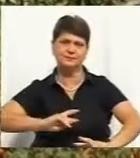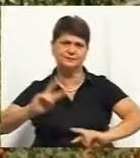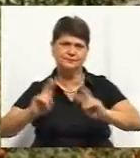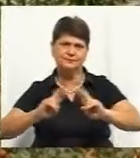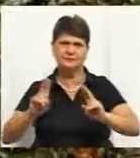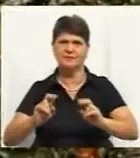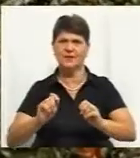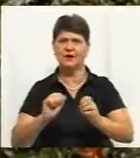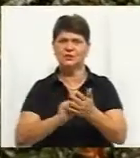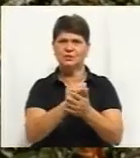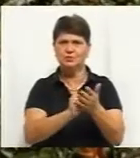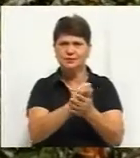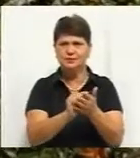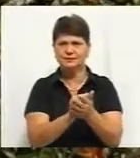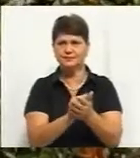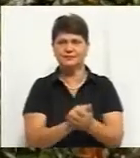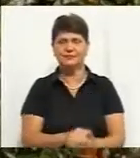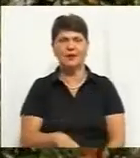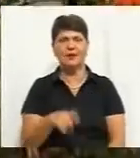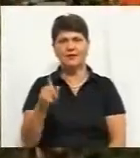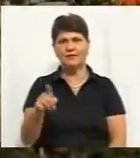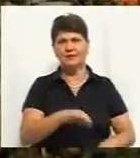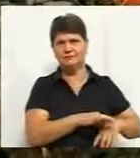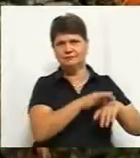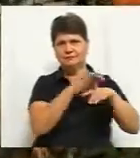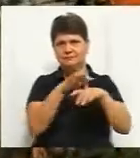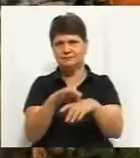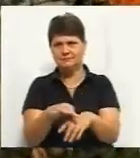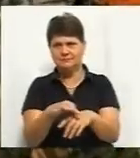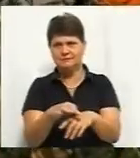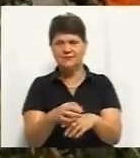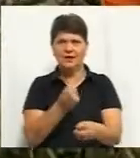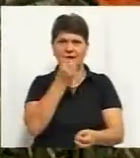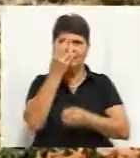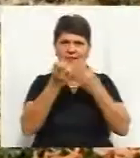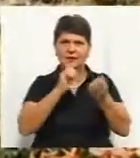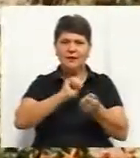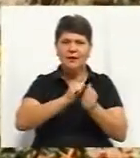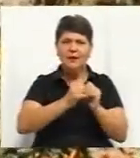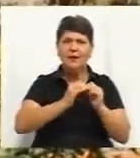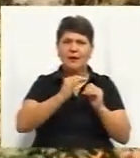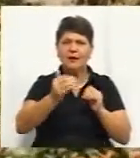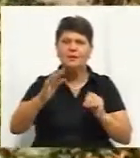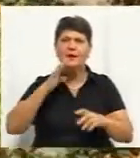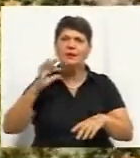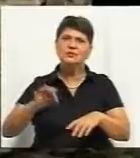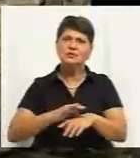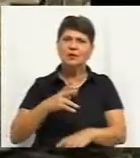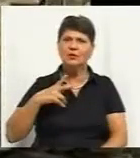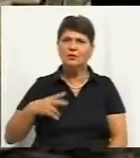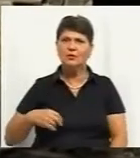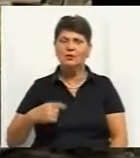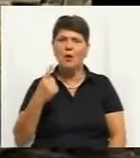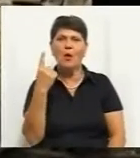Безбах суспільне веде до Альпійської гірки з квітів. Її облаштували за час карантину разом з дружиною та донькою. Каже, це одна з